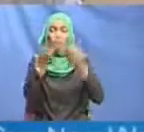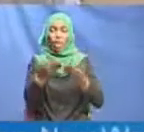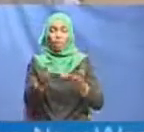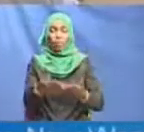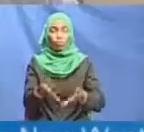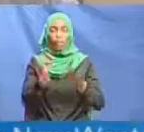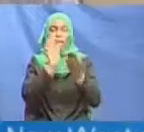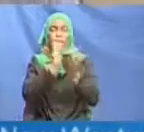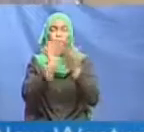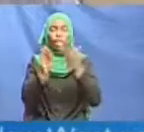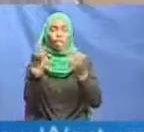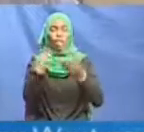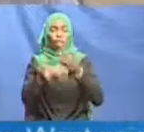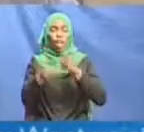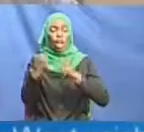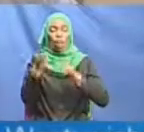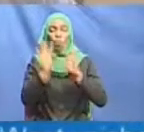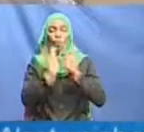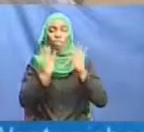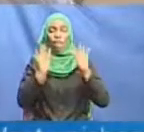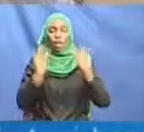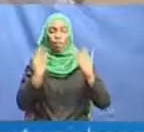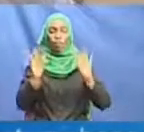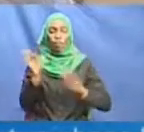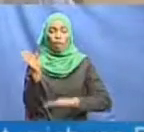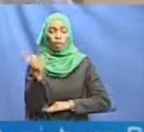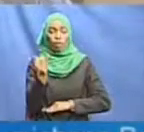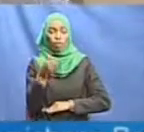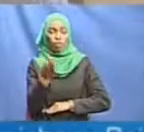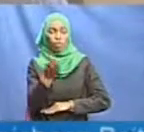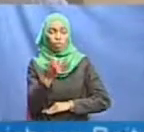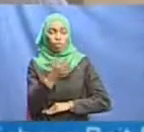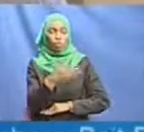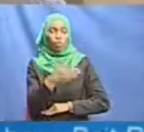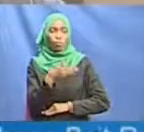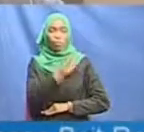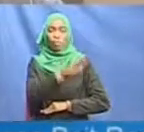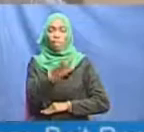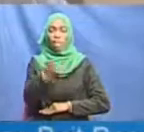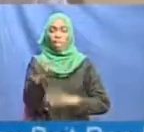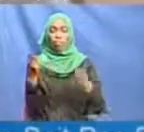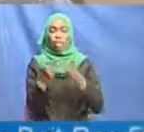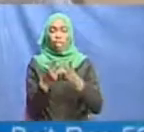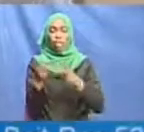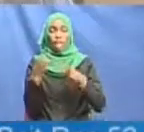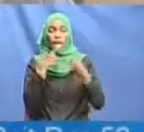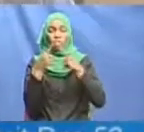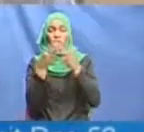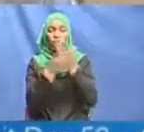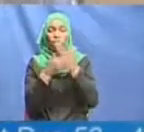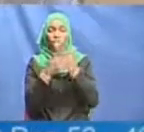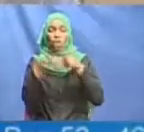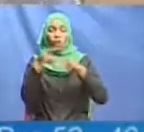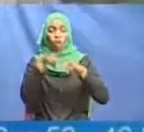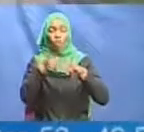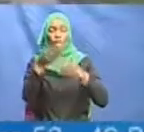usafu mazingira, chandari za kuhakikisha mfiyo yetu hafifuriki. Akizungumzia wananchi wanawishi mabondeni